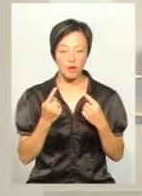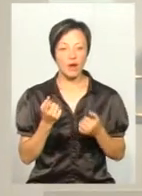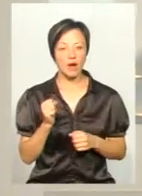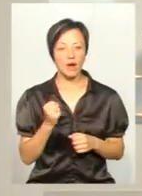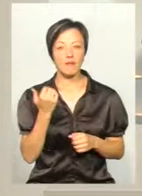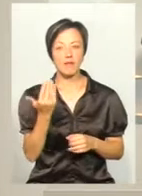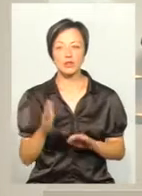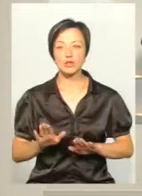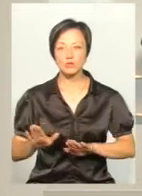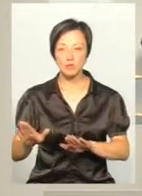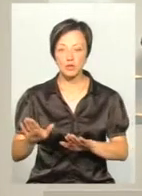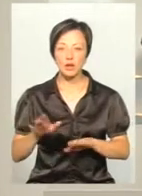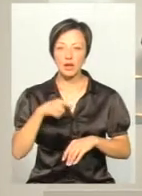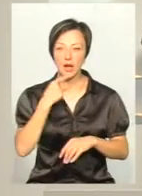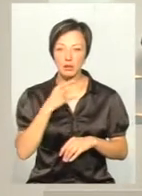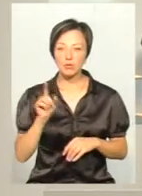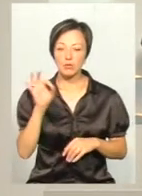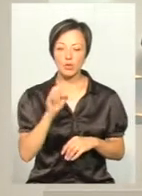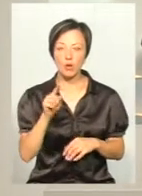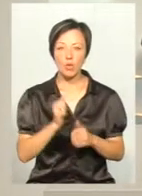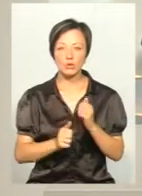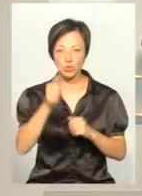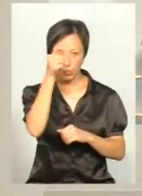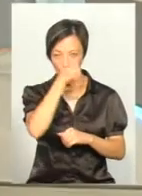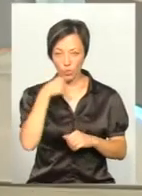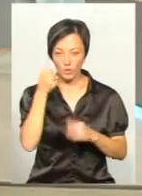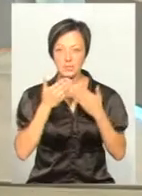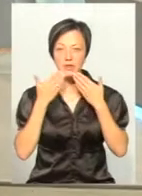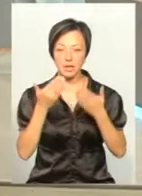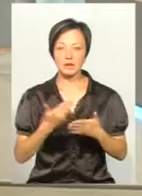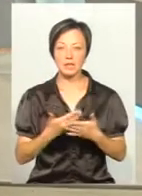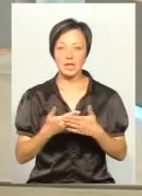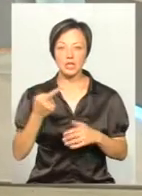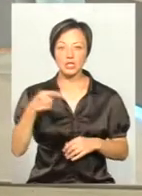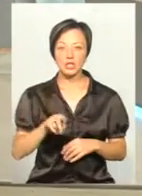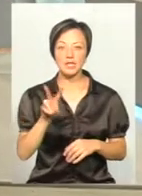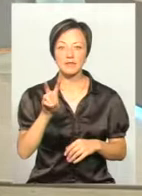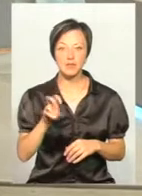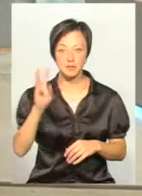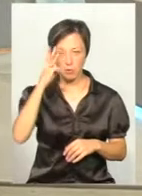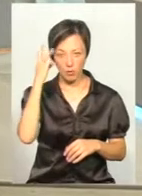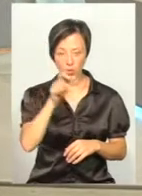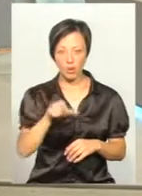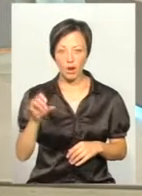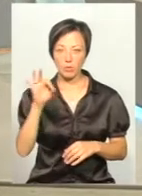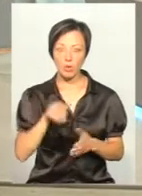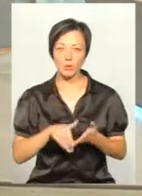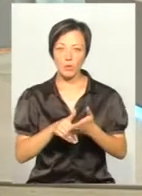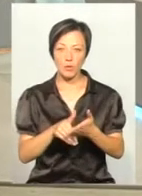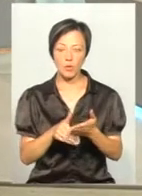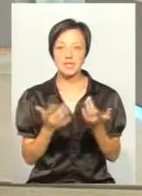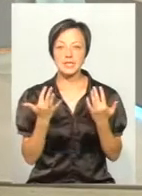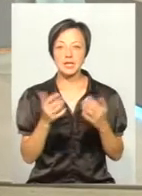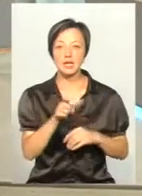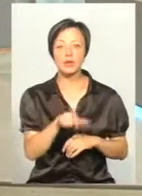А ваш заступник, Микола Дідик, говорить про те, що кожного року звертається близько 1200 подолян по допомогу. А скільки